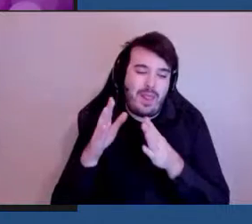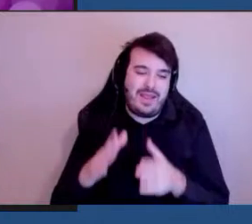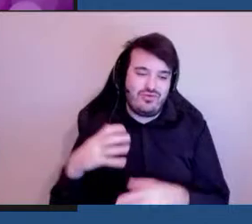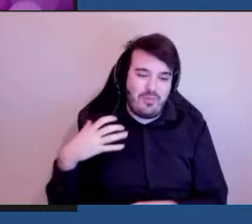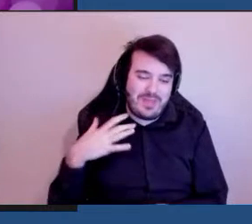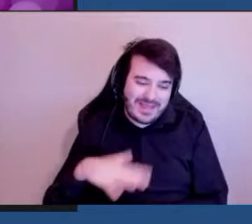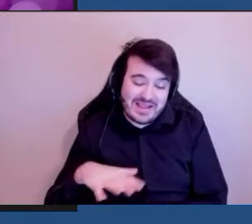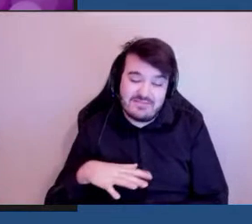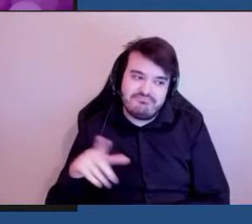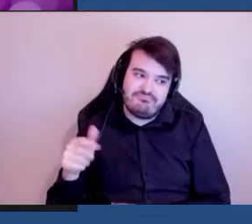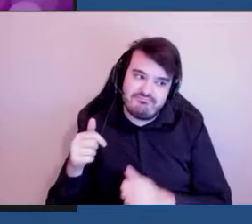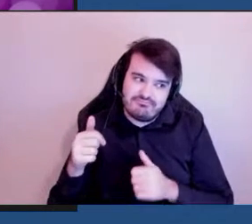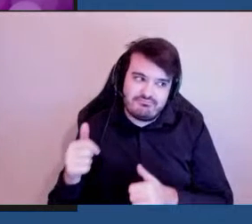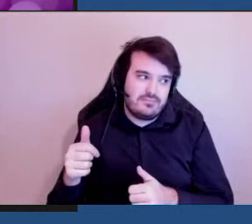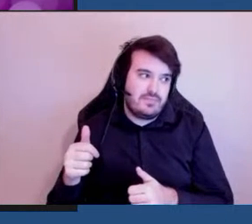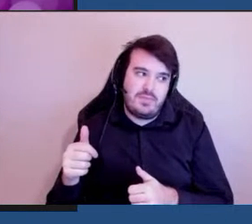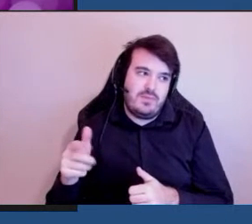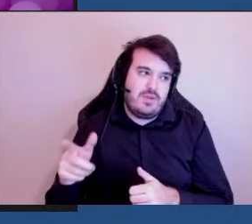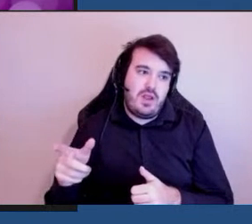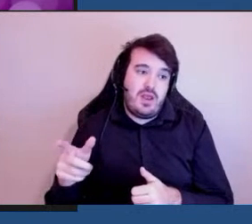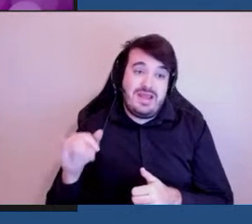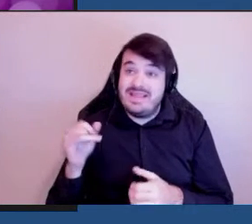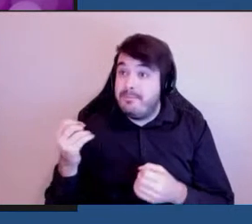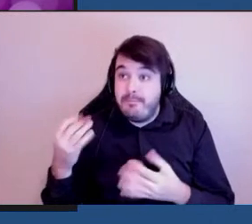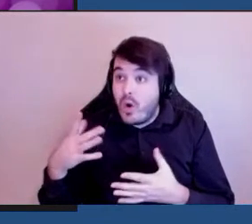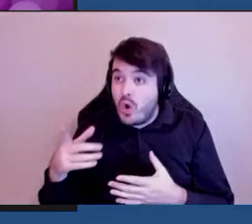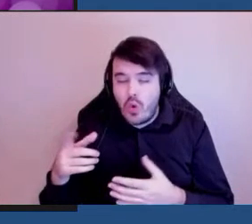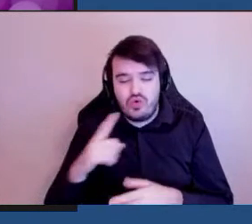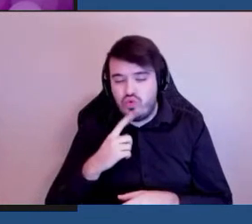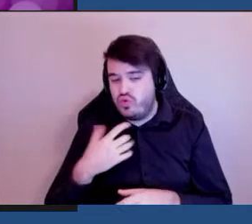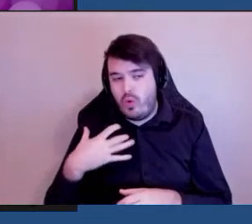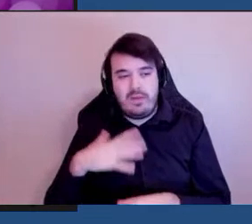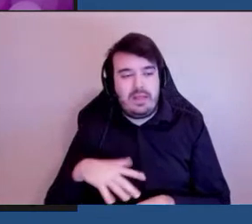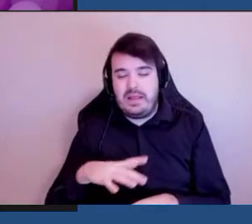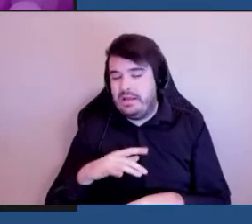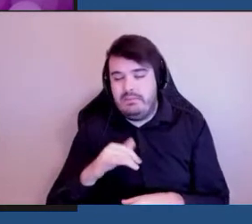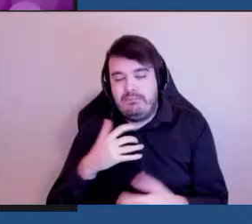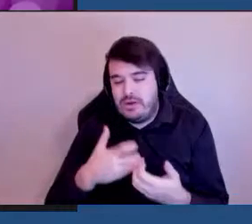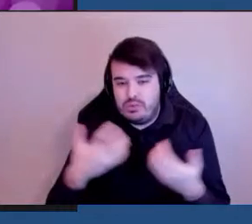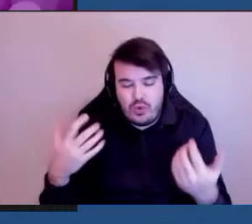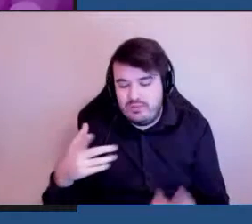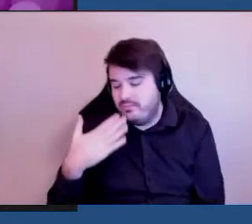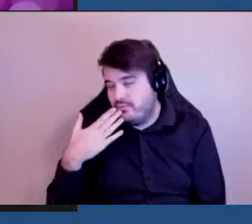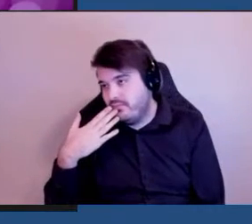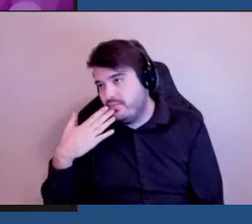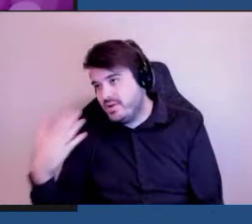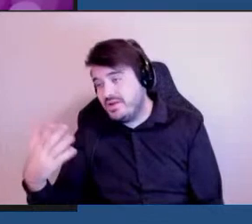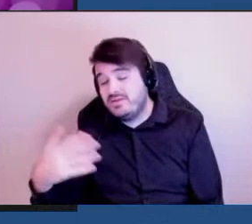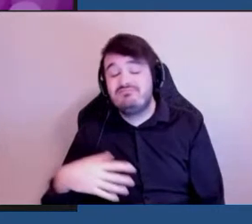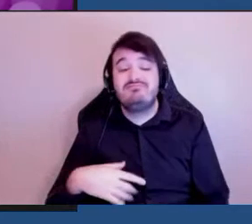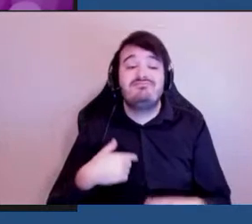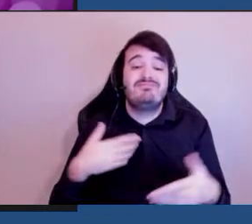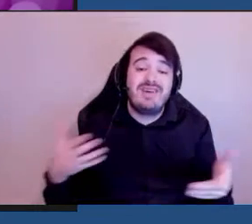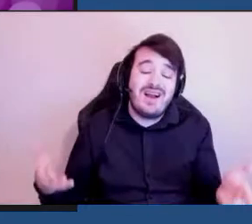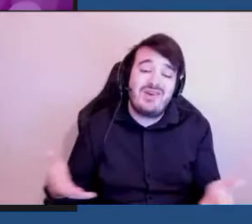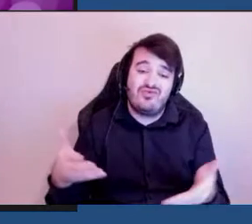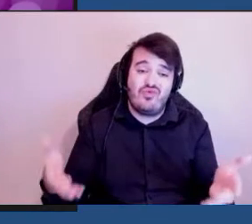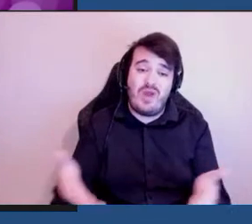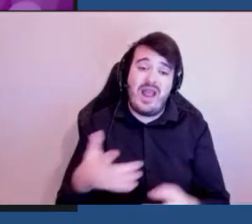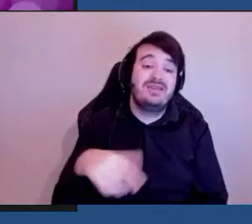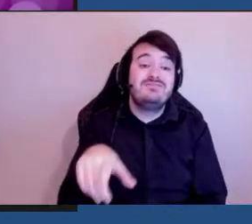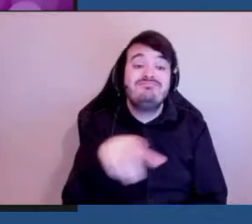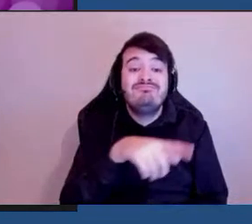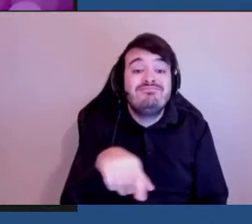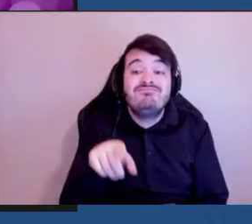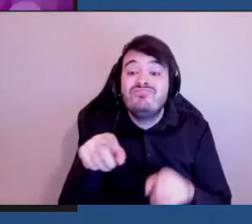sans qui le travail de notre comité ne serait pas possible. Alors, je vous encourage ceux d